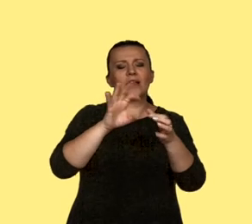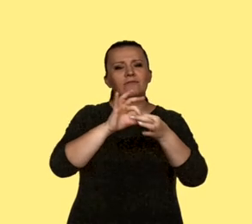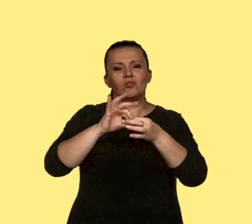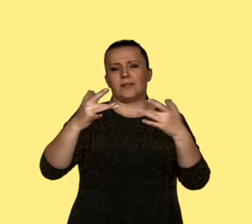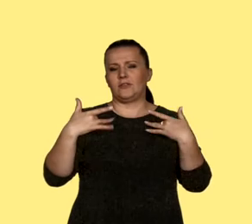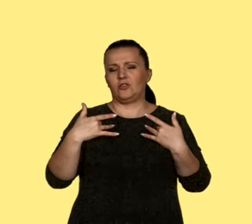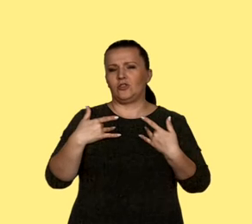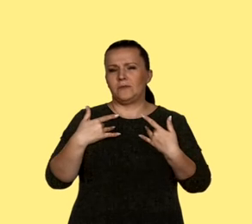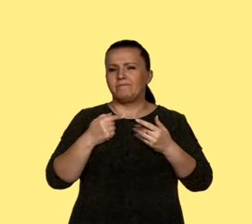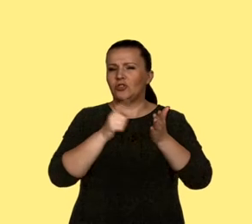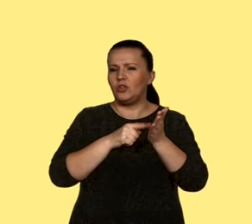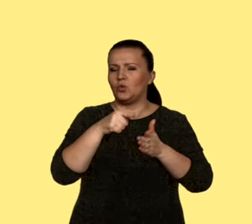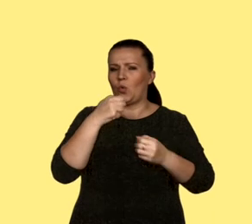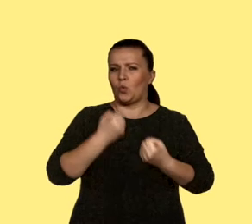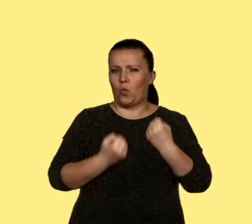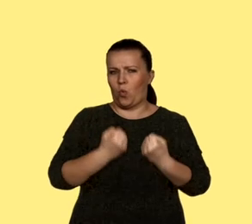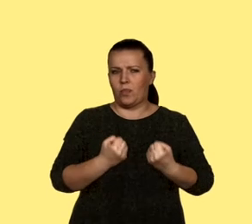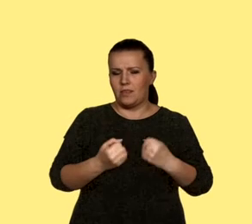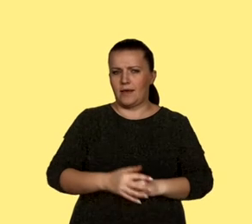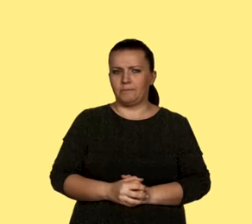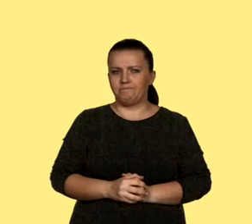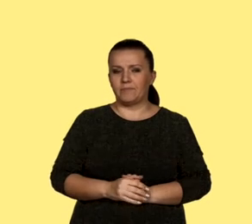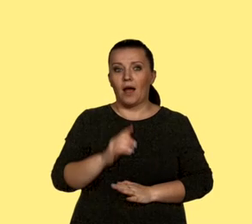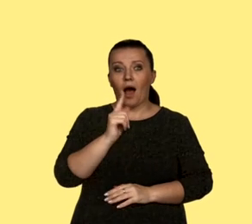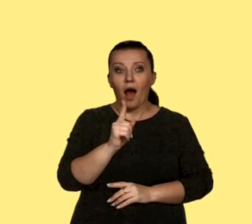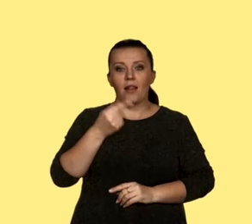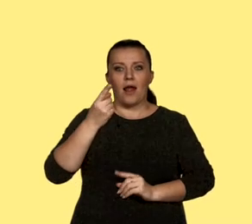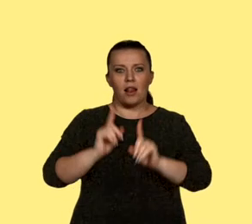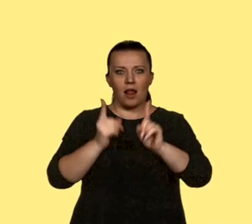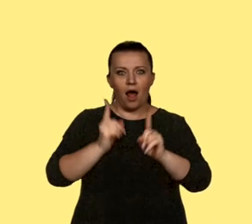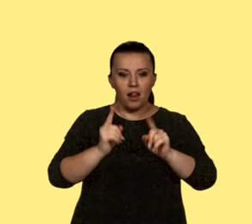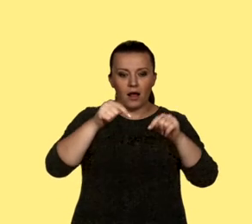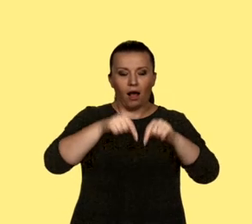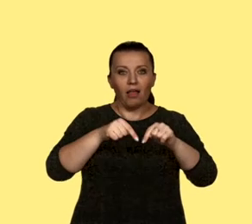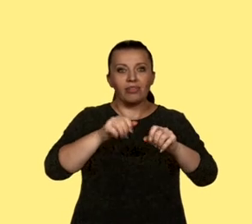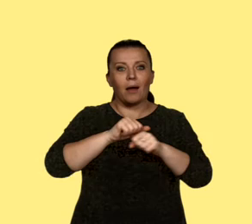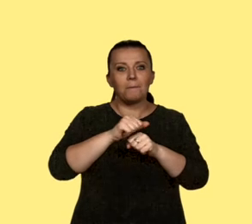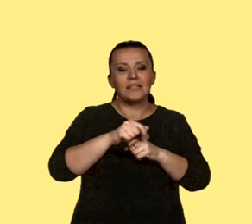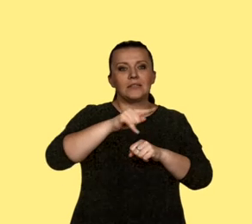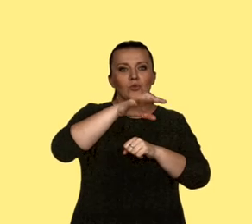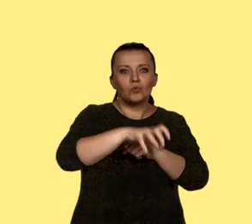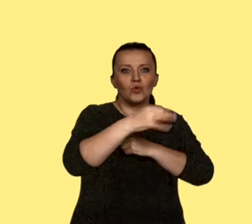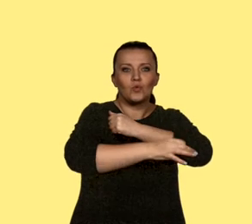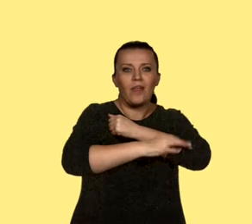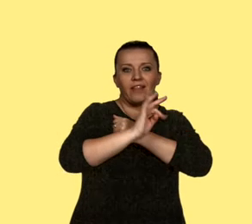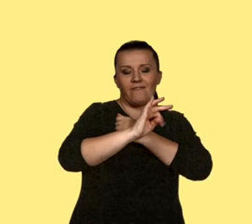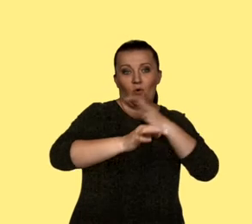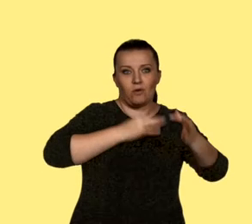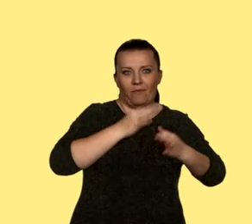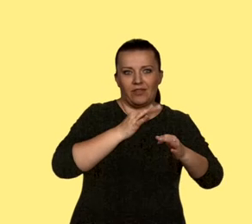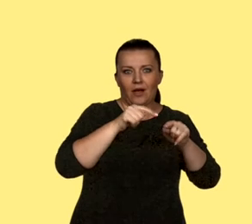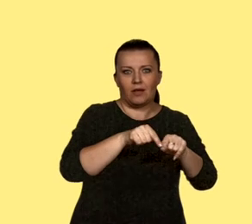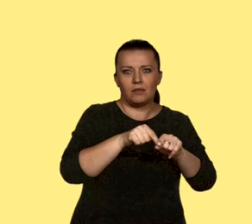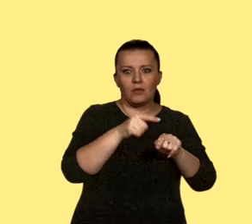wprowadzenia, trudny do odkrycia. W lalce będzie to na pewno historia studentów i związek tej